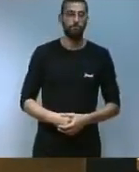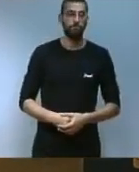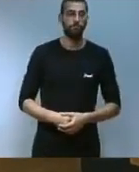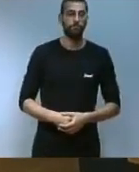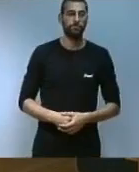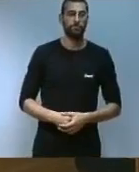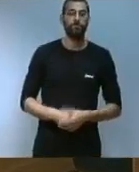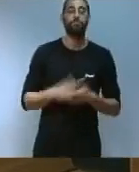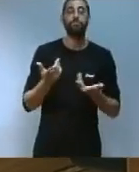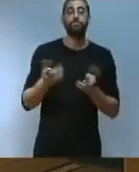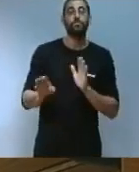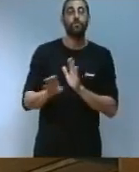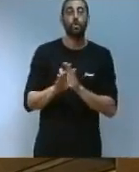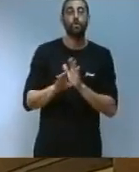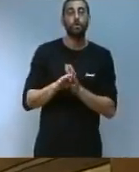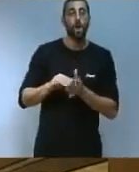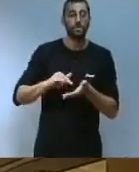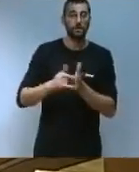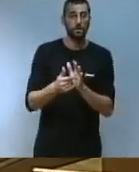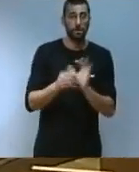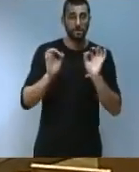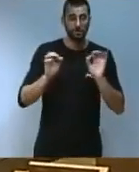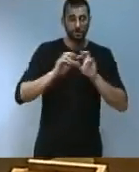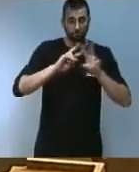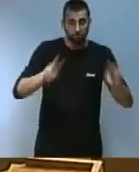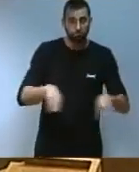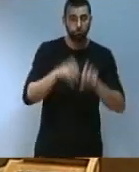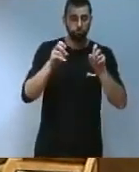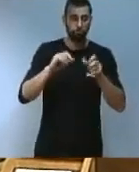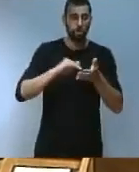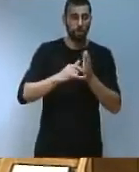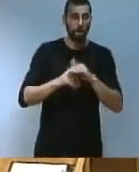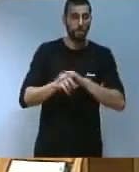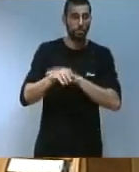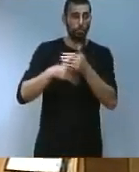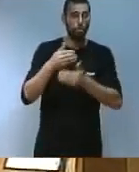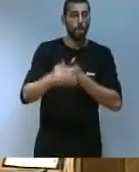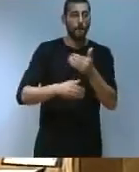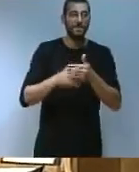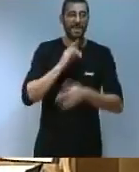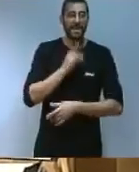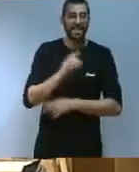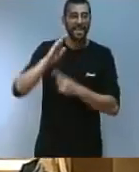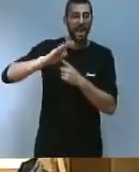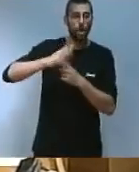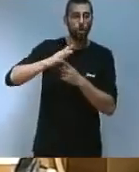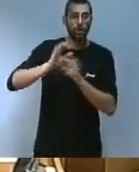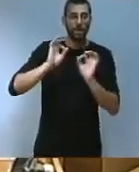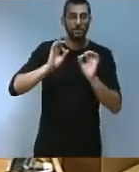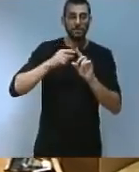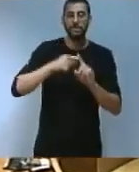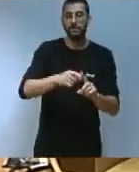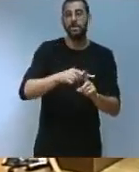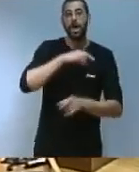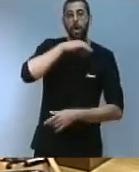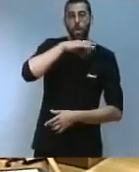seguint el full de ruta sobre la reformulació del model de desenvolupament de l'energia eòlica per a producció d'electricitat a hores